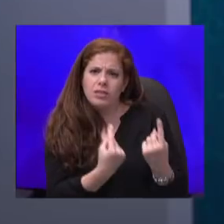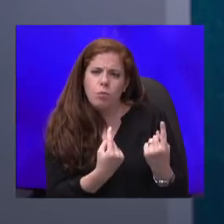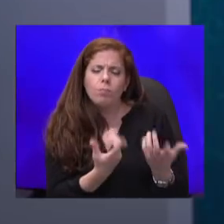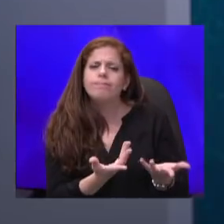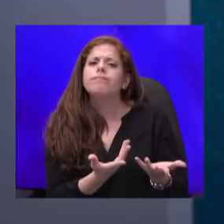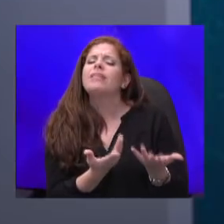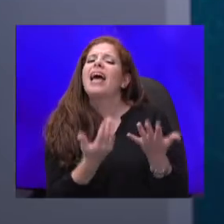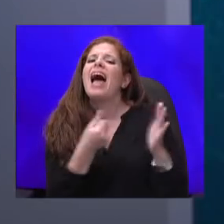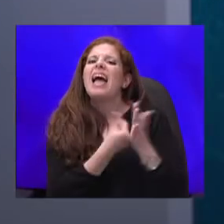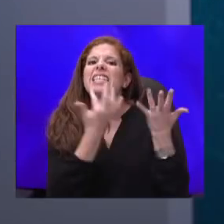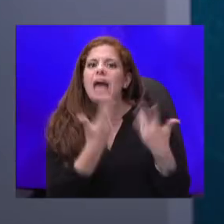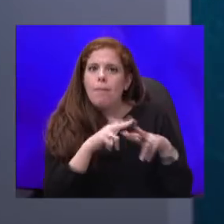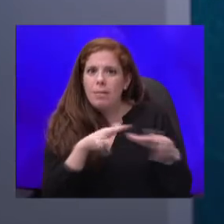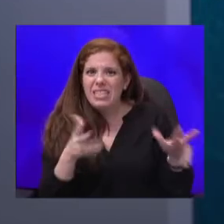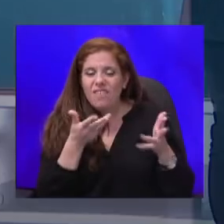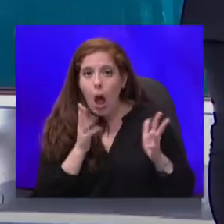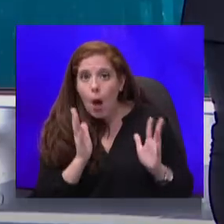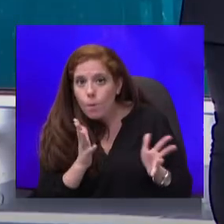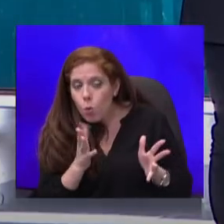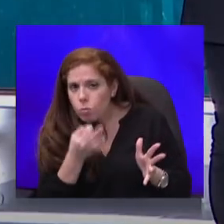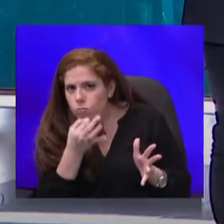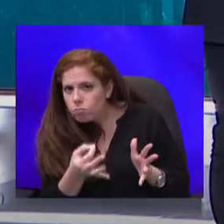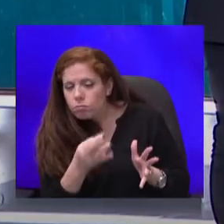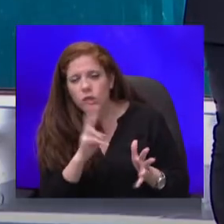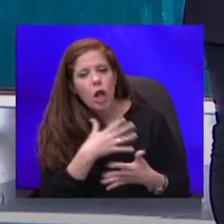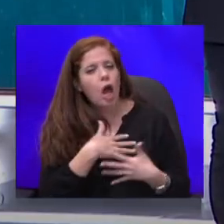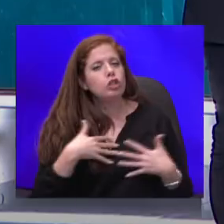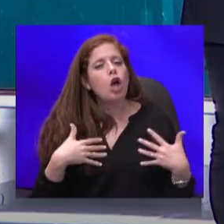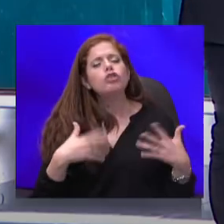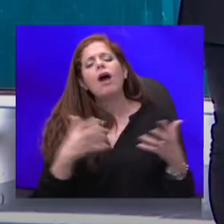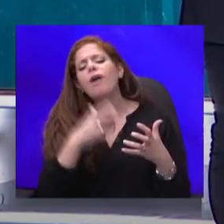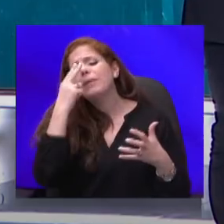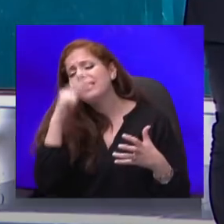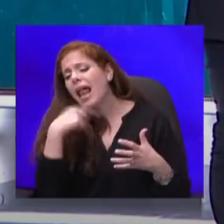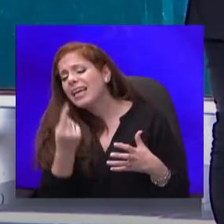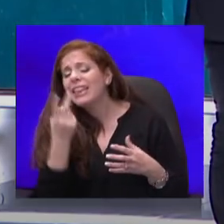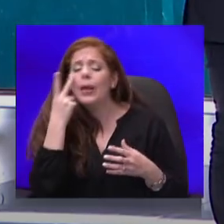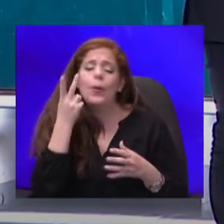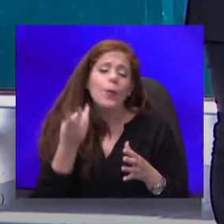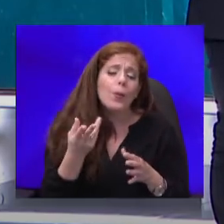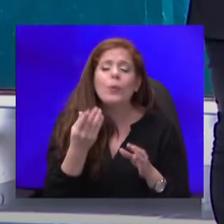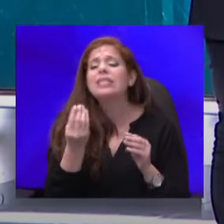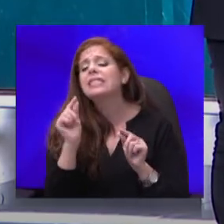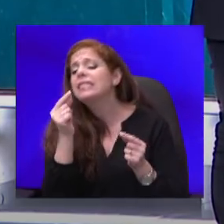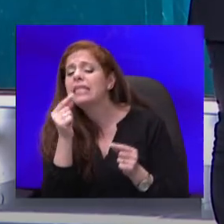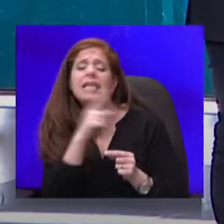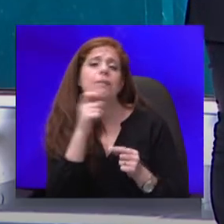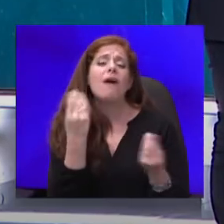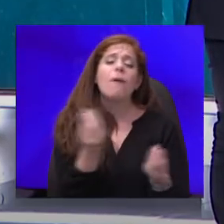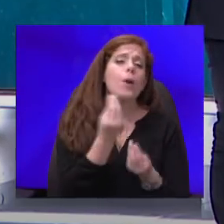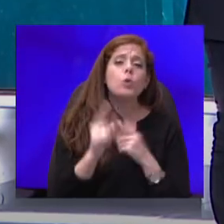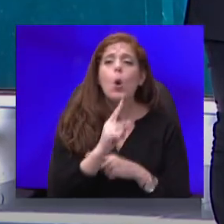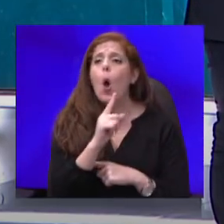כי יש לי הרגשה שהחברה כל הזמן מנסה להגיד, תראו, זה כמה, זה מאה ומשהו לקוחות, ולא כל הפרטים, זאת אומרת, הפרטים הקריטיים לא